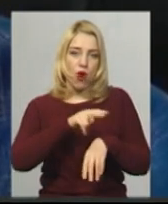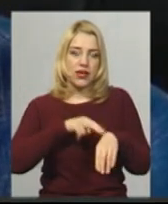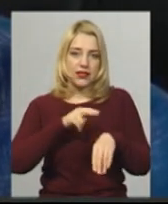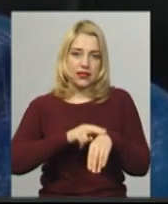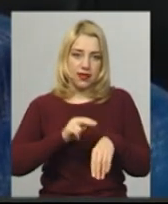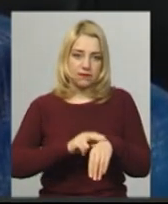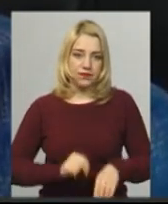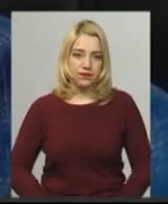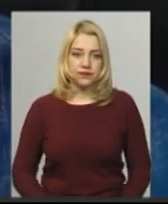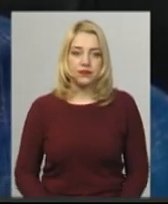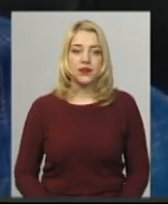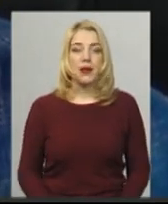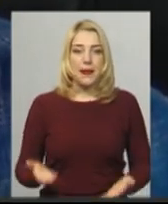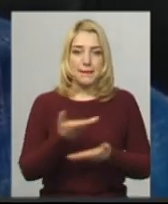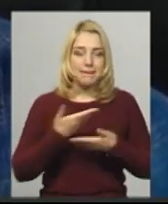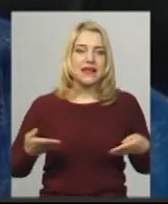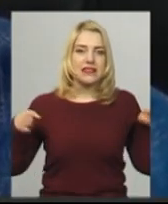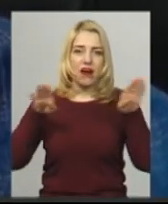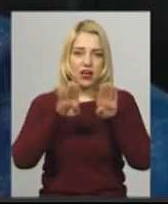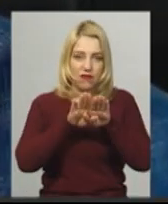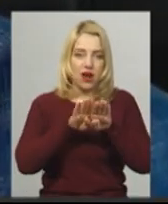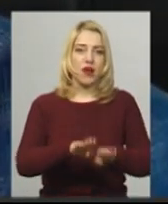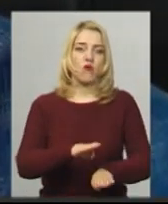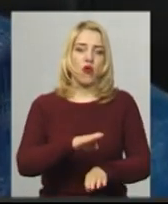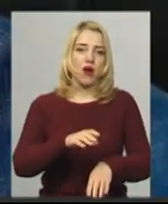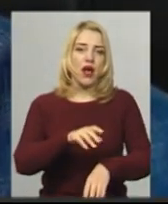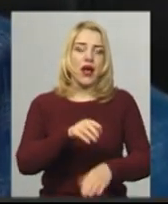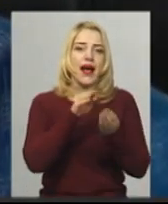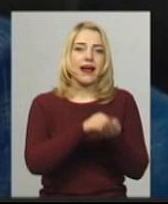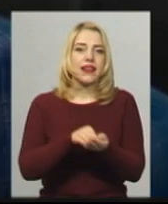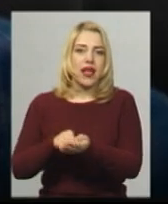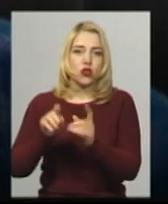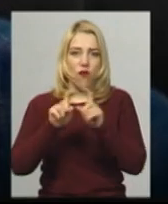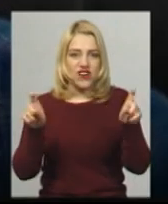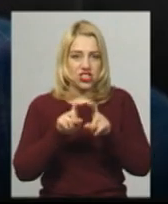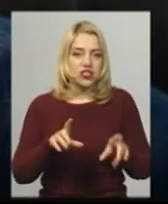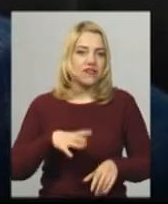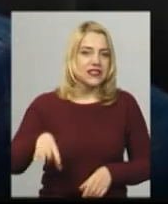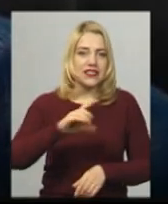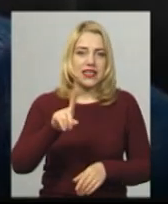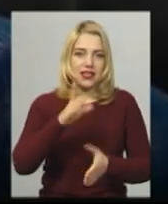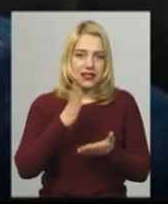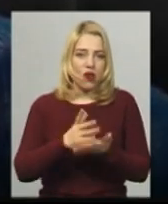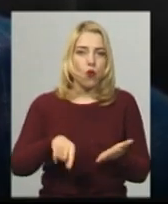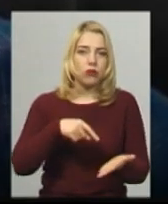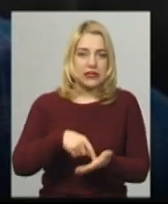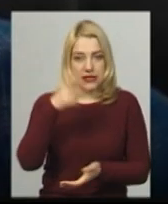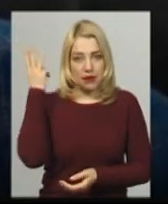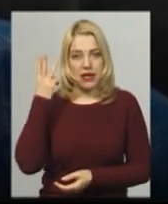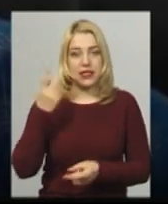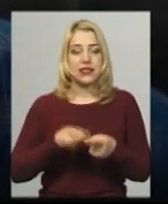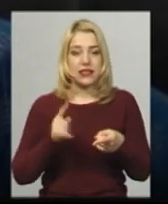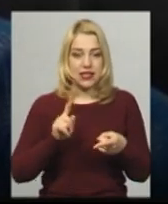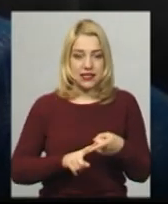Ми закриваємо кладовища, усі які в місті Хмельницькому знаходяться. На цей